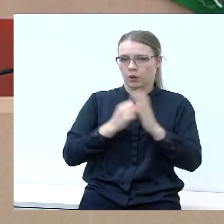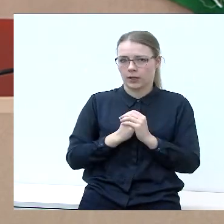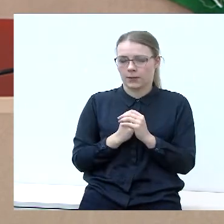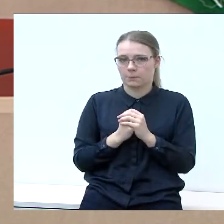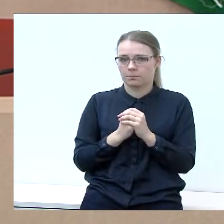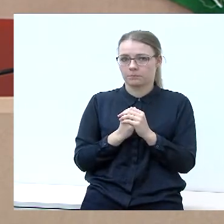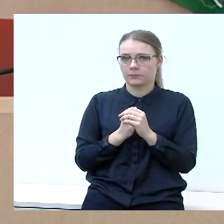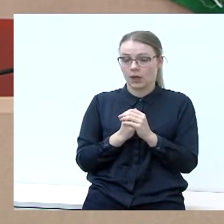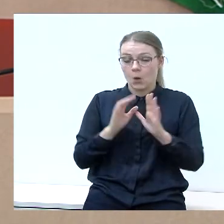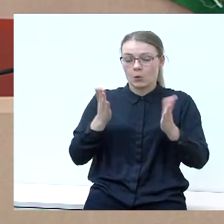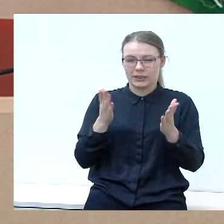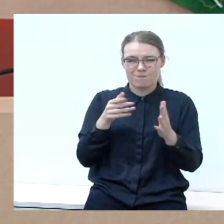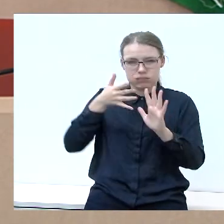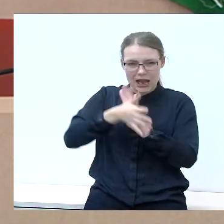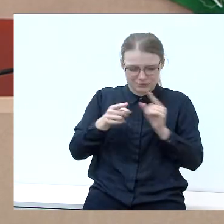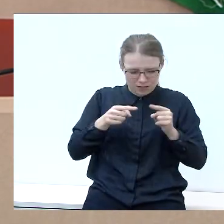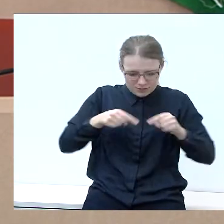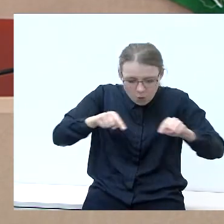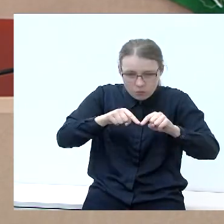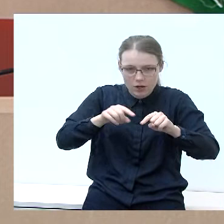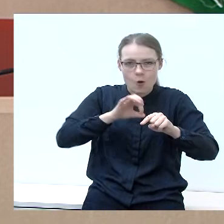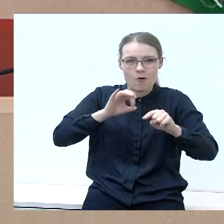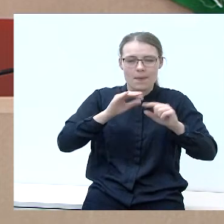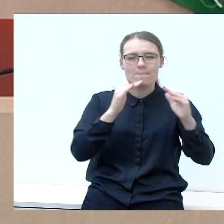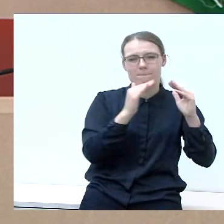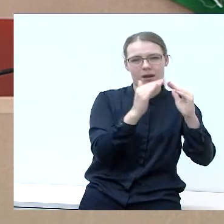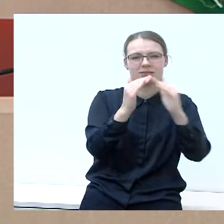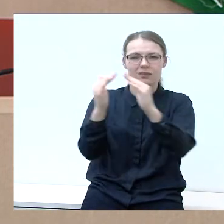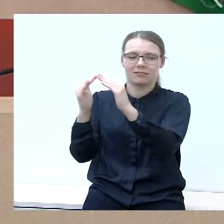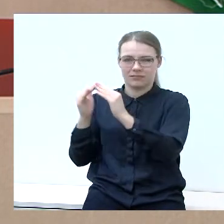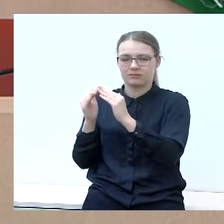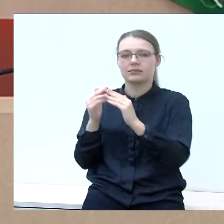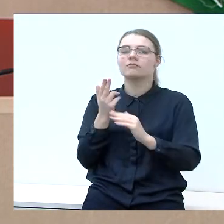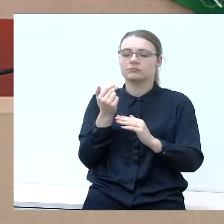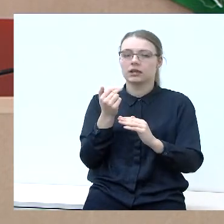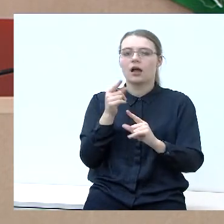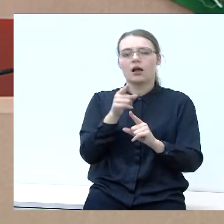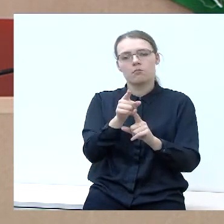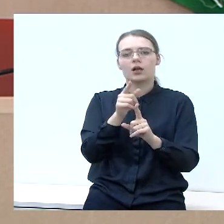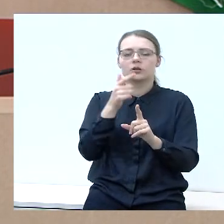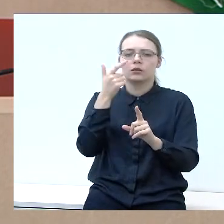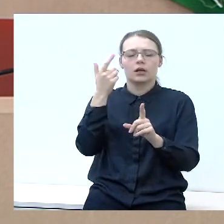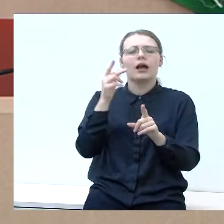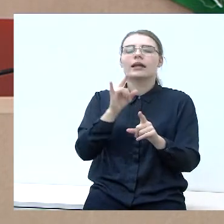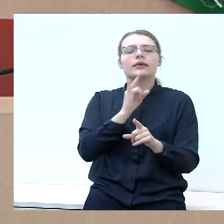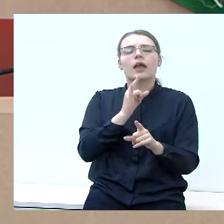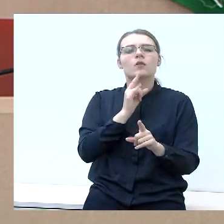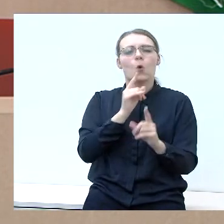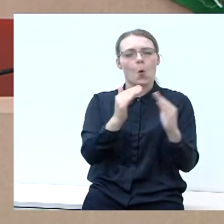kalbant siaurąją prasme apie pastatus, čia ne vienareikšmeškai reikėtų įvertinti, kam nuo savybės teise priklauso pastatai.